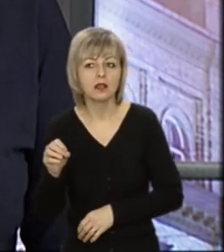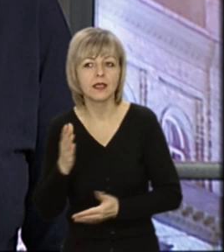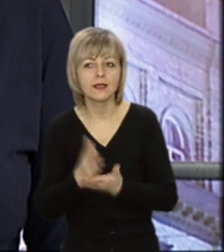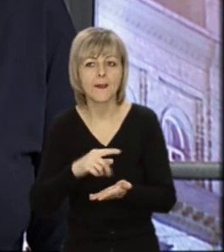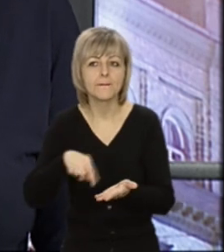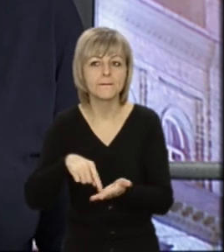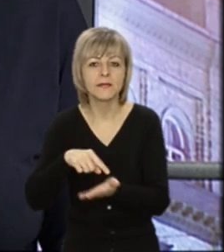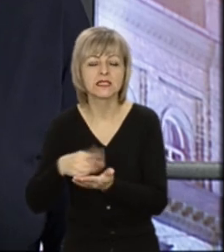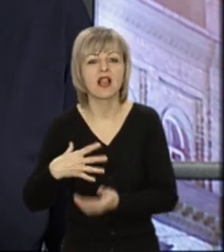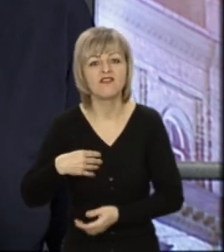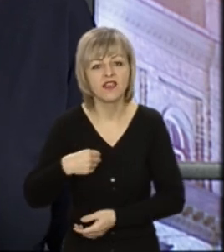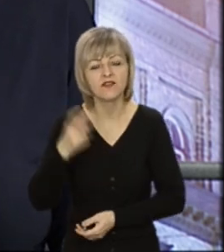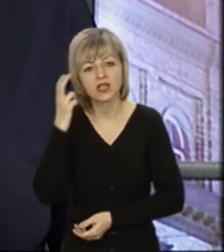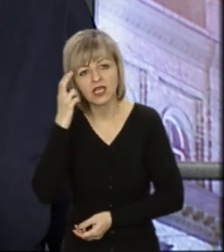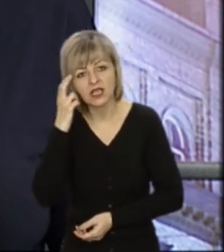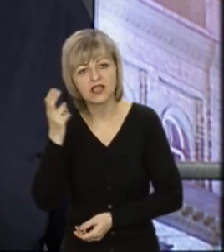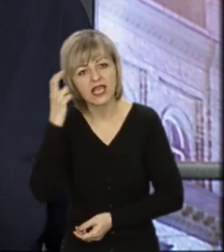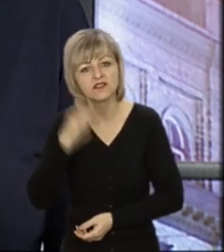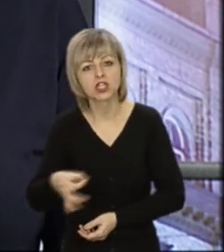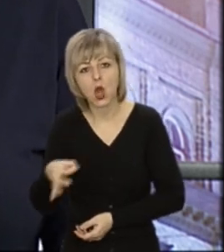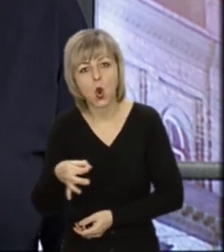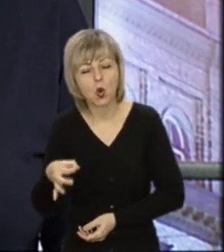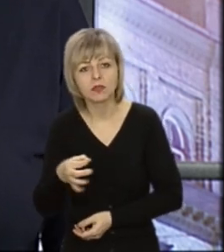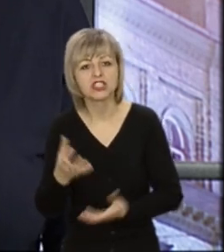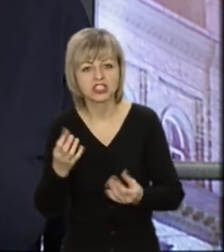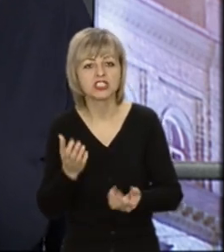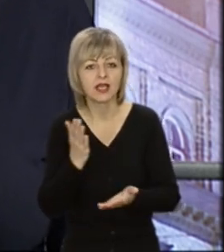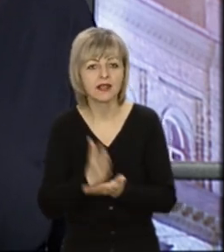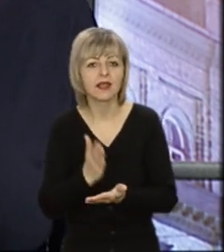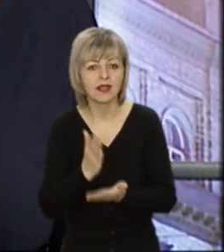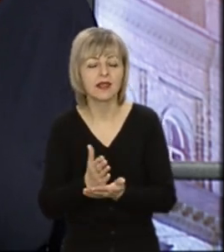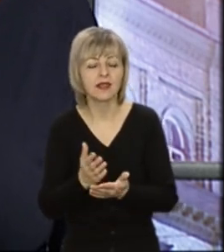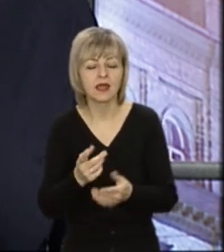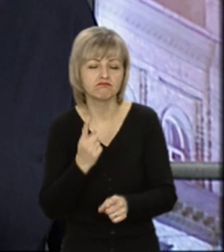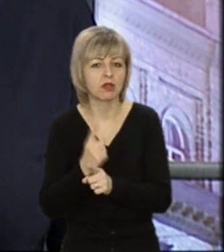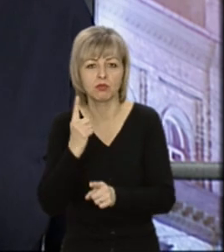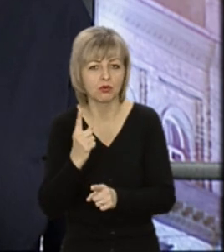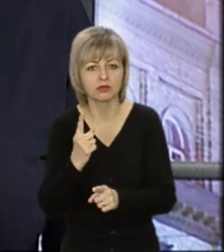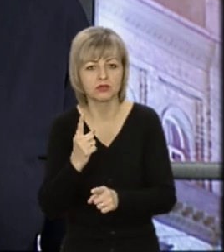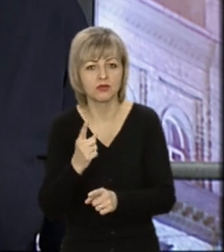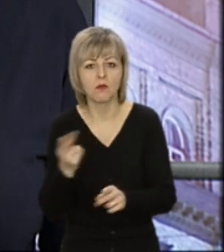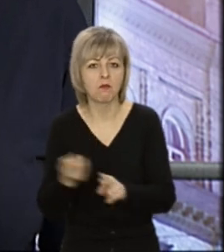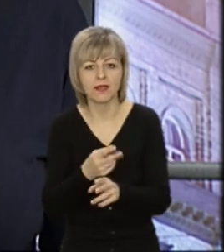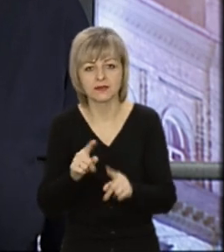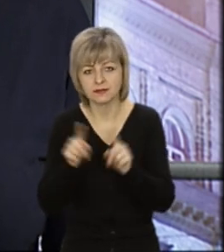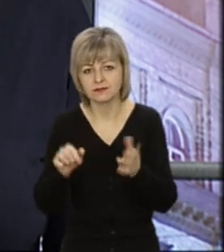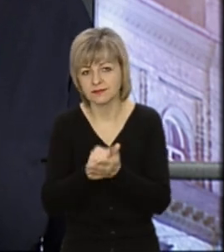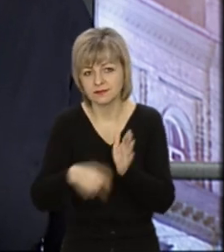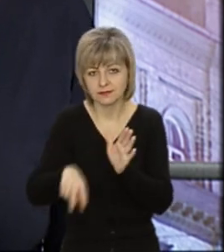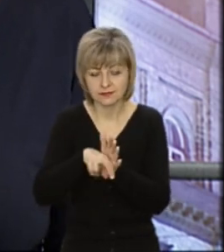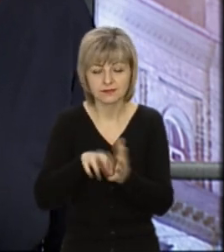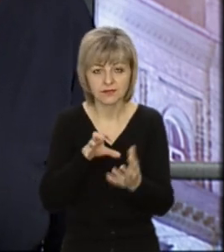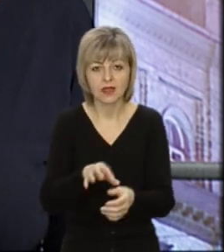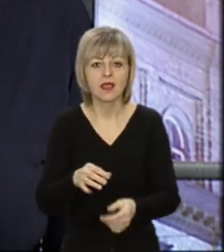міста, Львів, Київ, Київська область, але ще є, де є це заборона. І є для